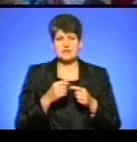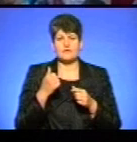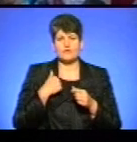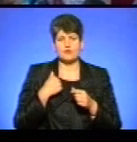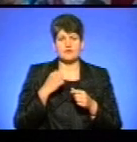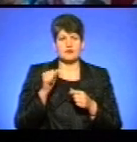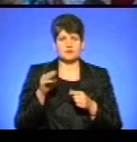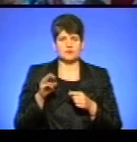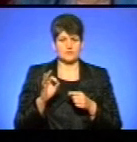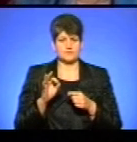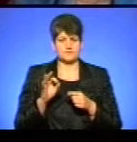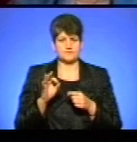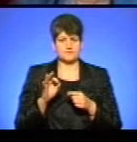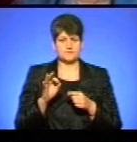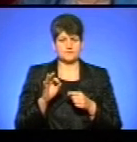АТО і ООС.